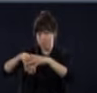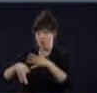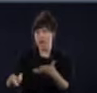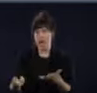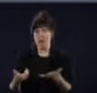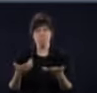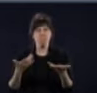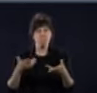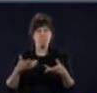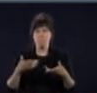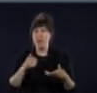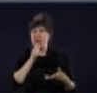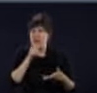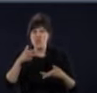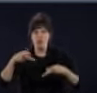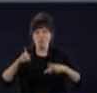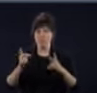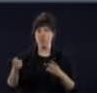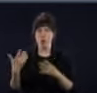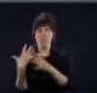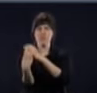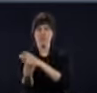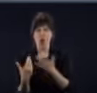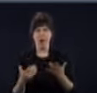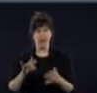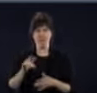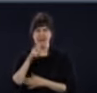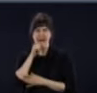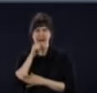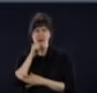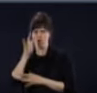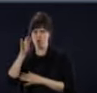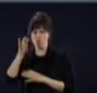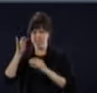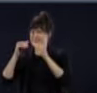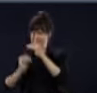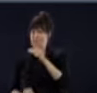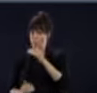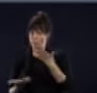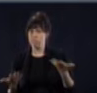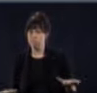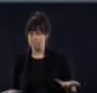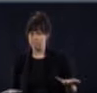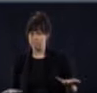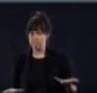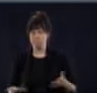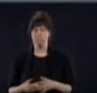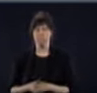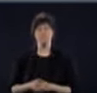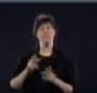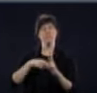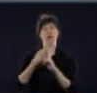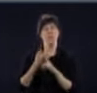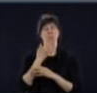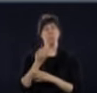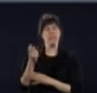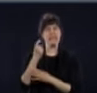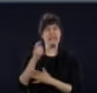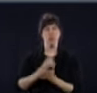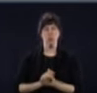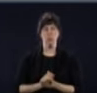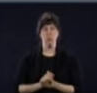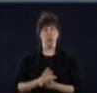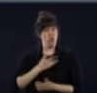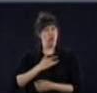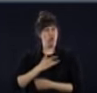ou parce que ce n pas toutes des personnes de 70 ans et plus? Bien, c'est une bonne question, puis on est très sensible à la situation